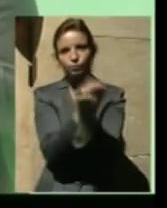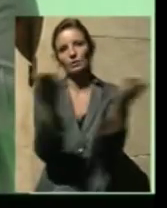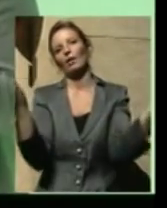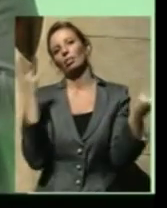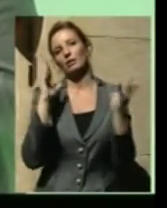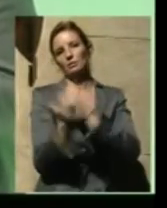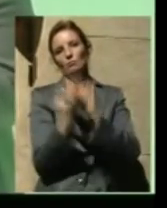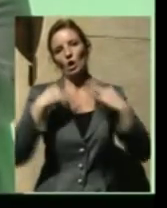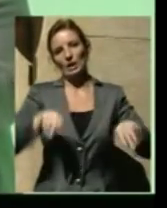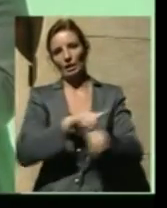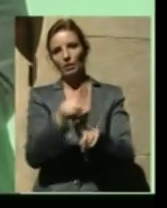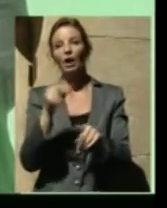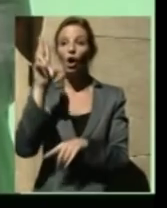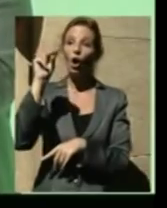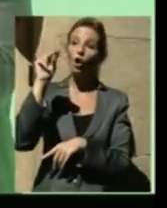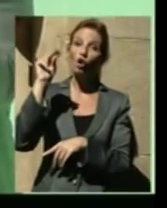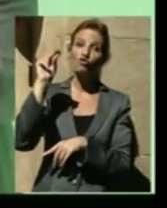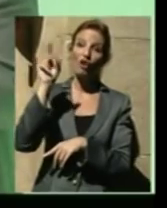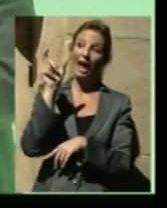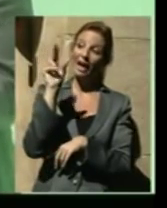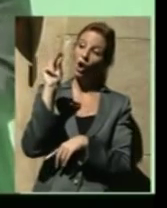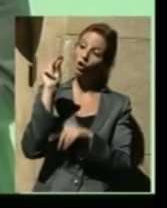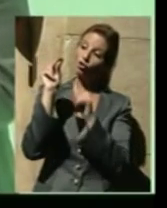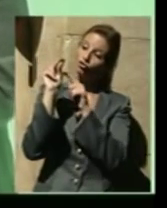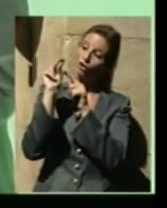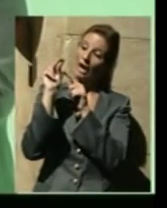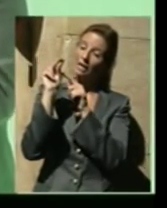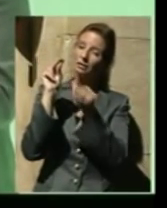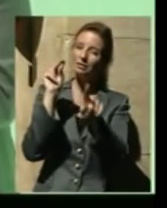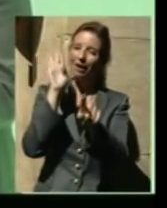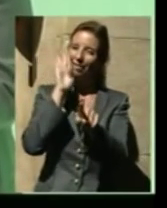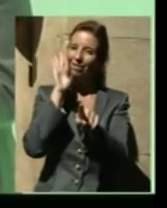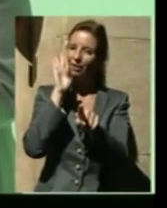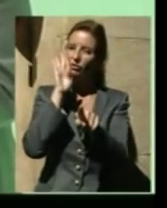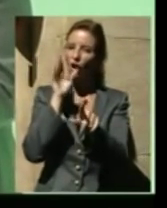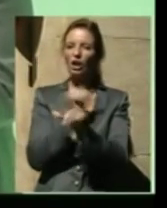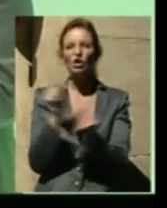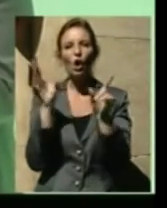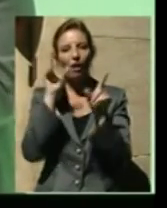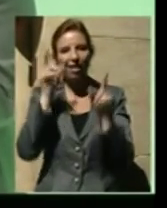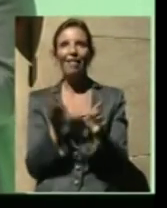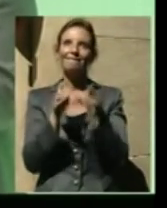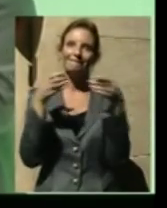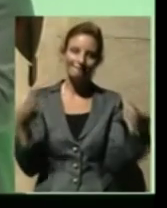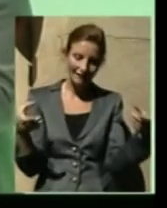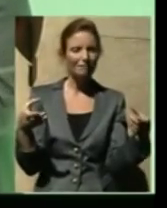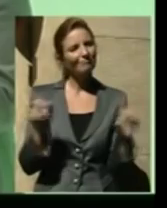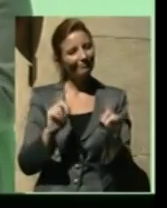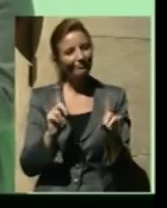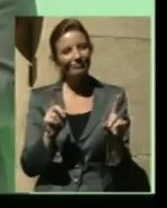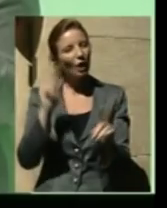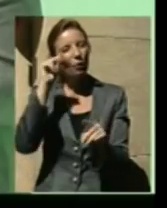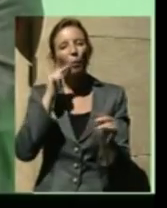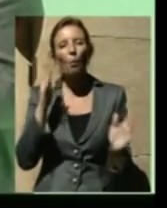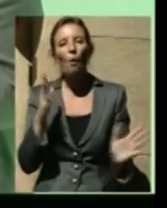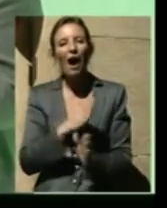Il termine conoscenza cercate di usarlo in senso lato. Non sto parlando solo di enciclopedie, sto parlando di qualsiasi